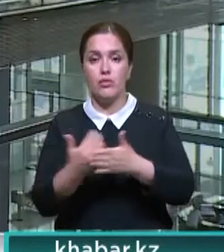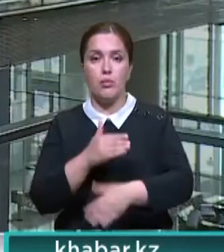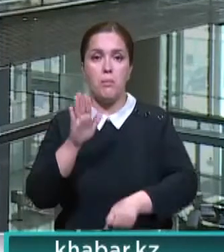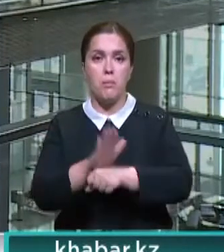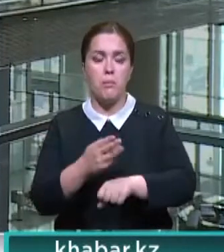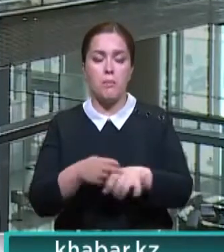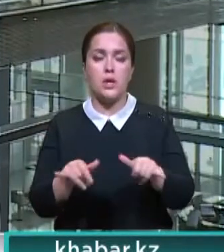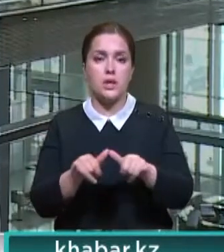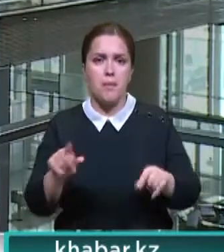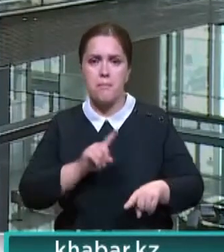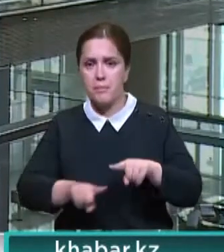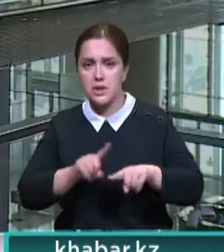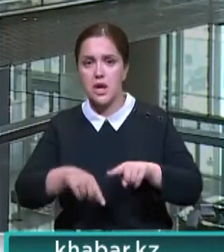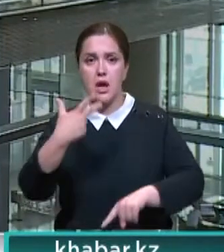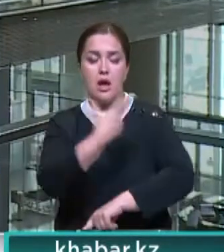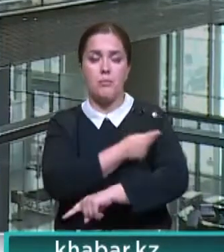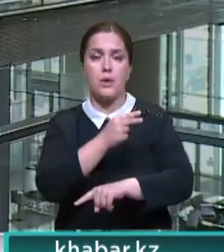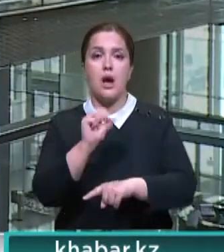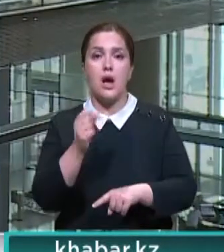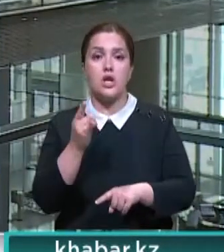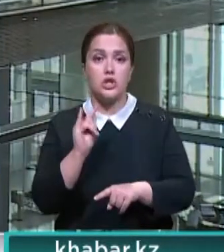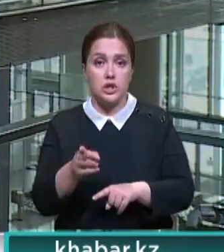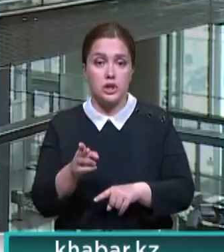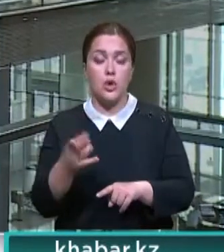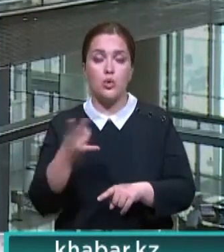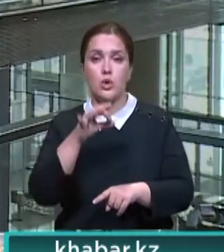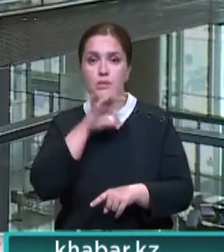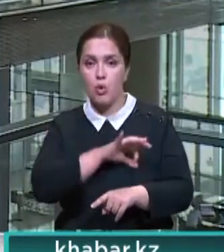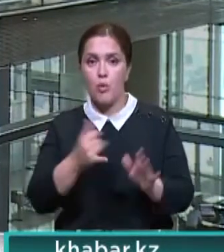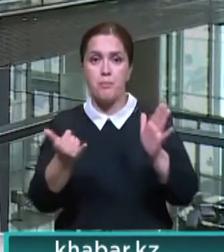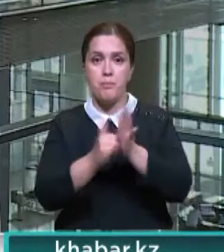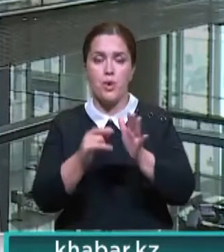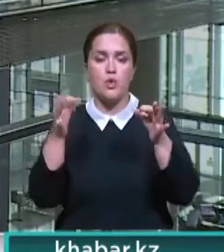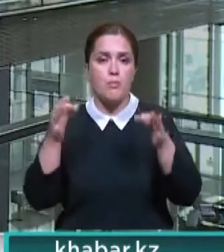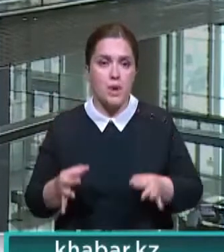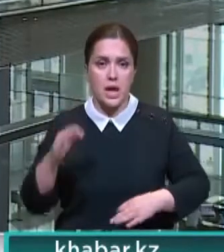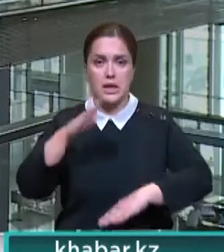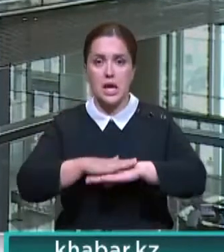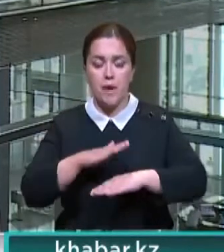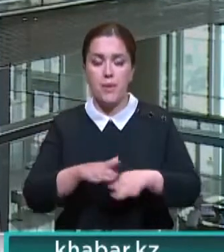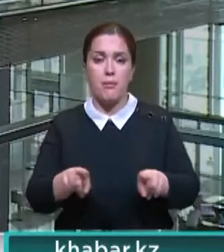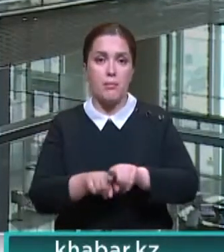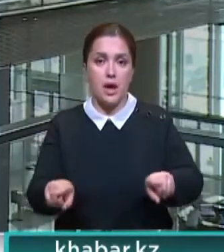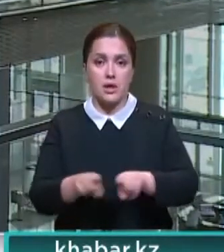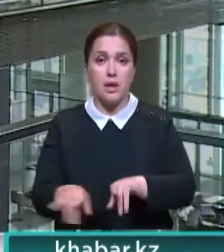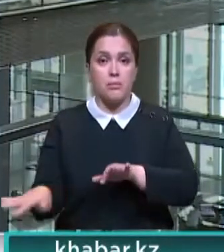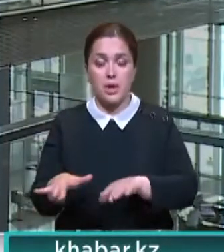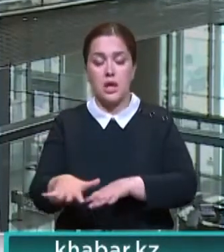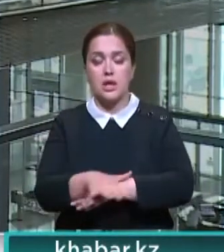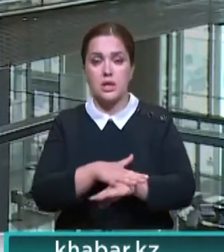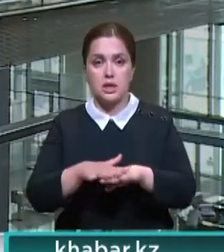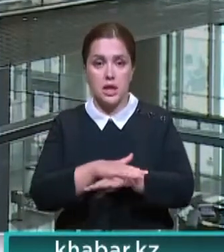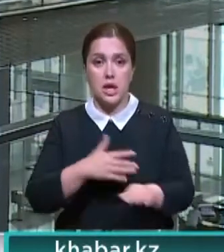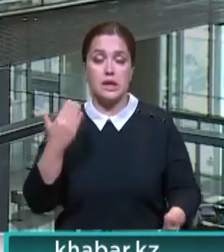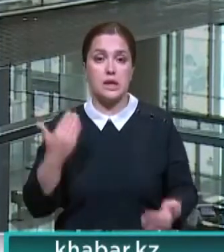темпы вакцинации и расширение приложения АШЭК. Акиматы должны правильно и доступно пропагандировать эти меры населению, отметил он.